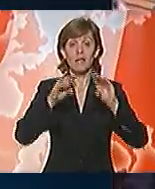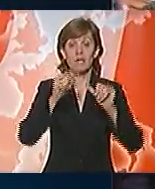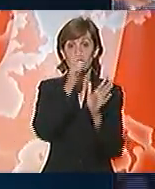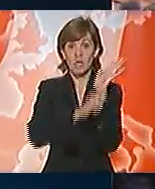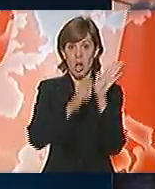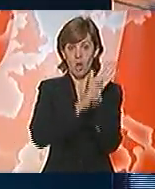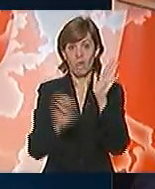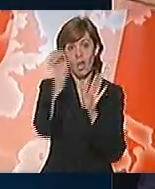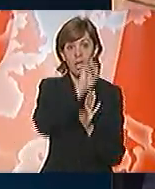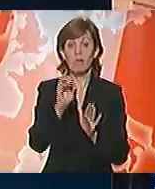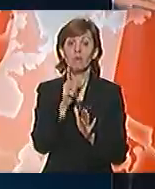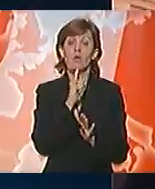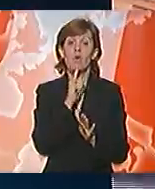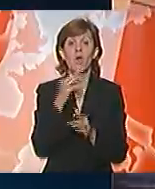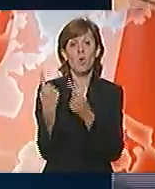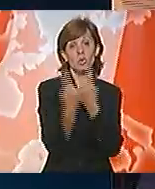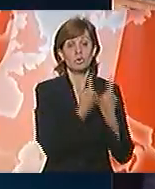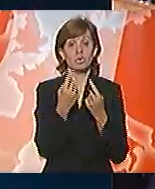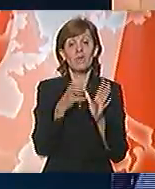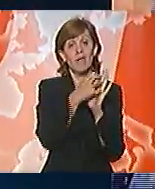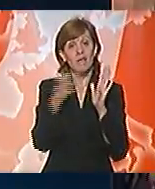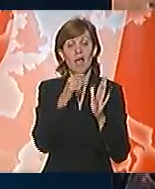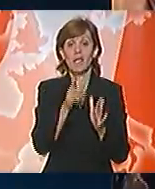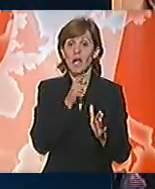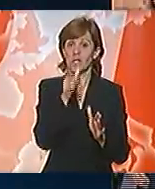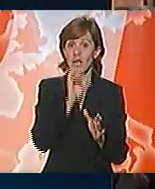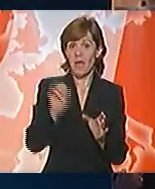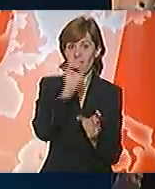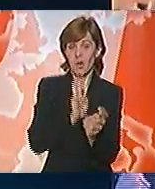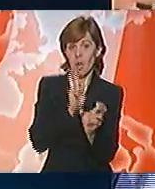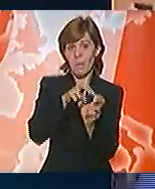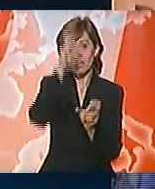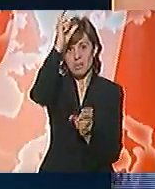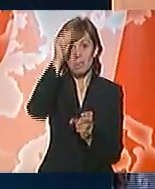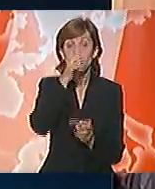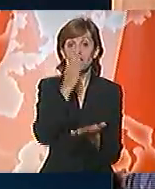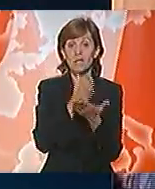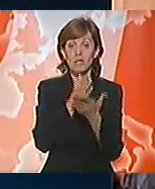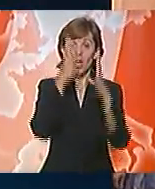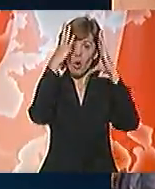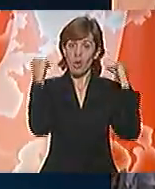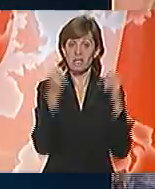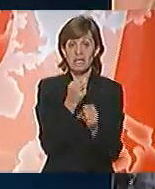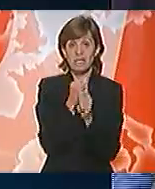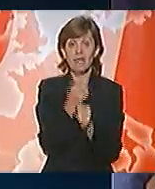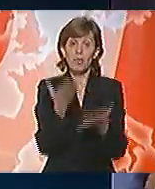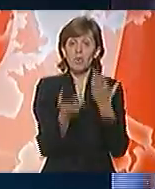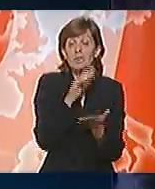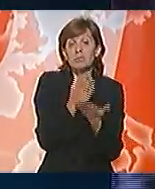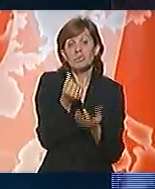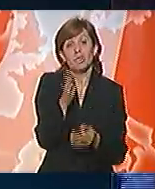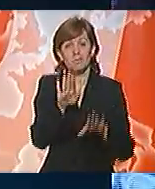članica EU koja uslovljava dalje eurointegracije Srbije. Što se tiče holandskog stava, možda će on postati